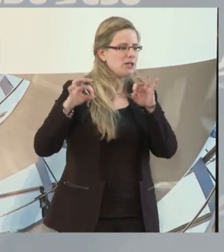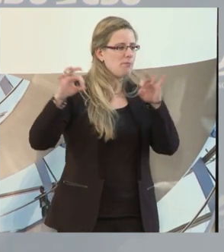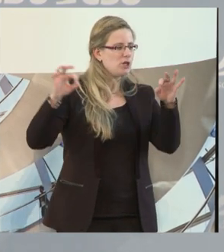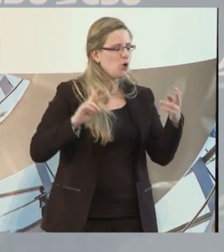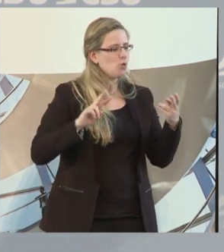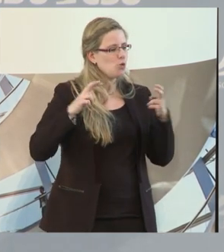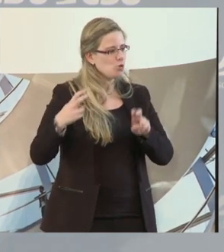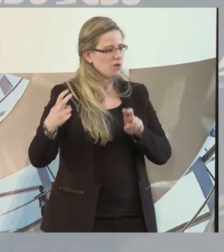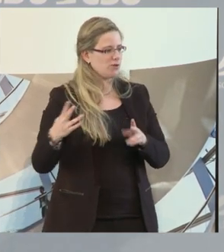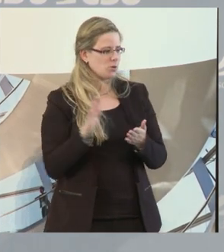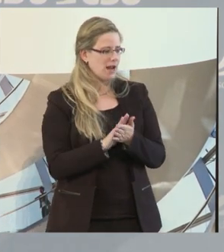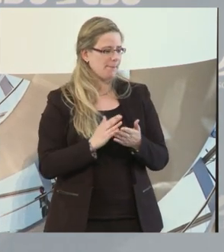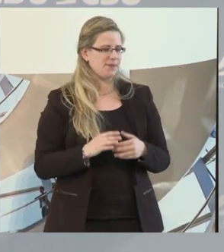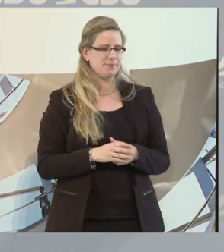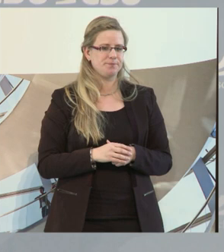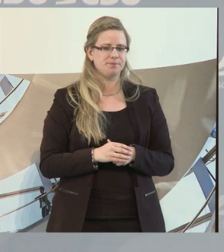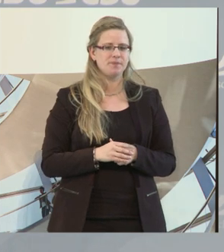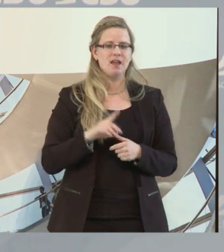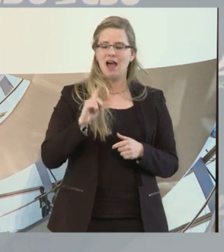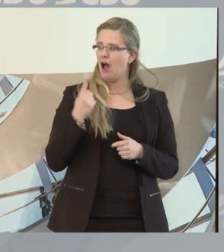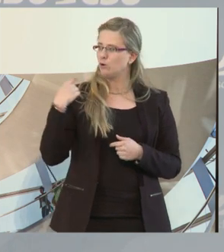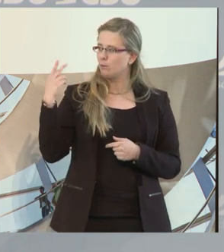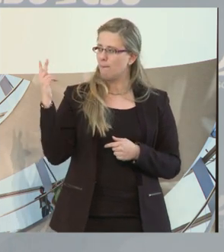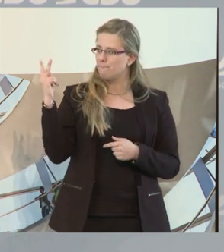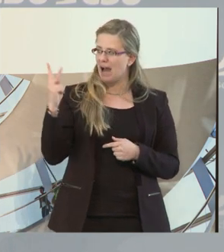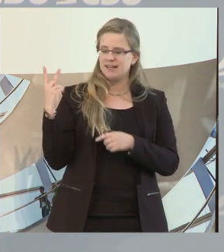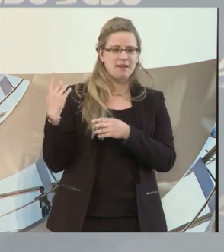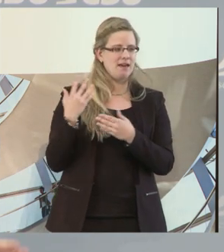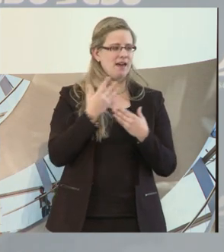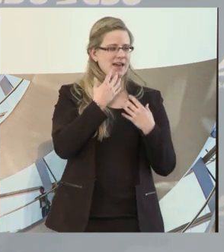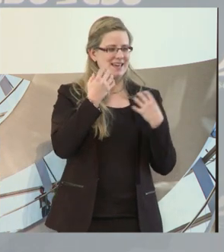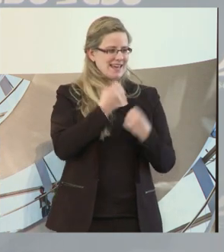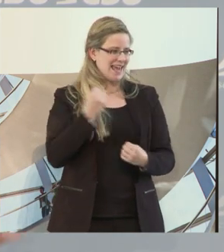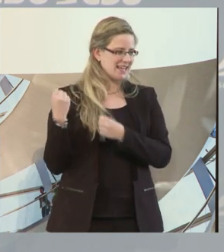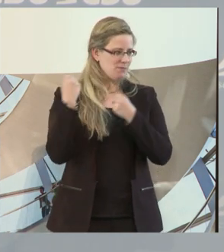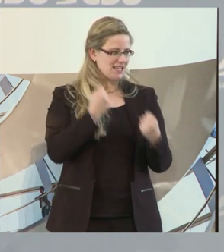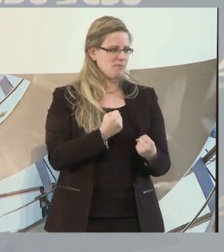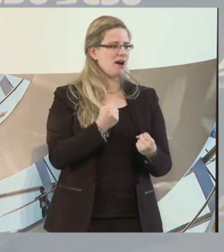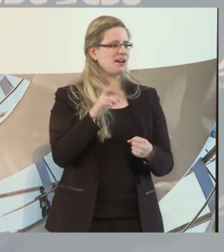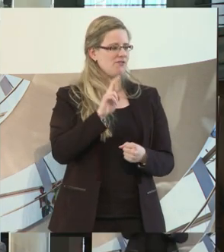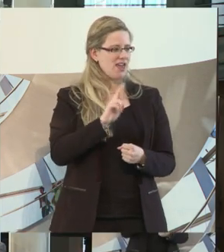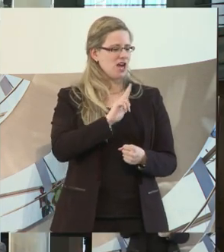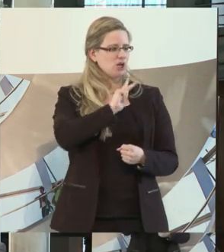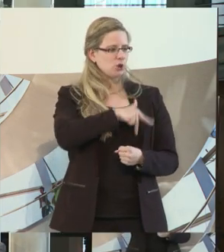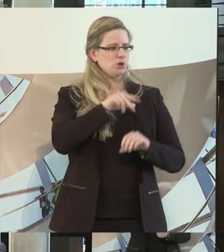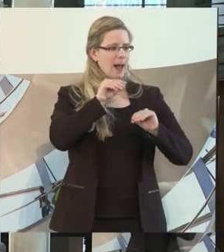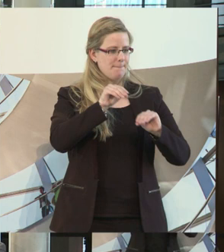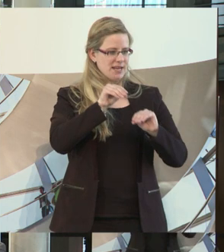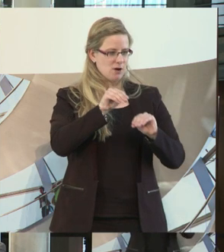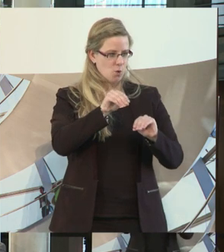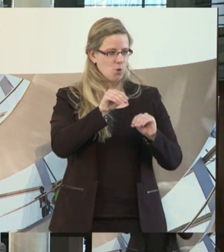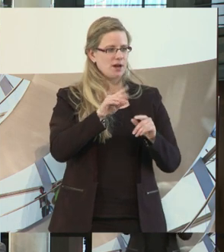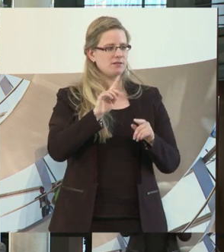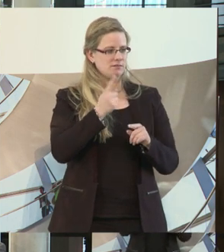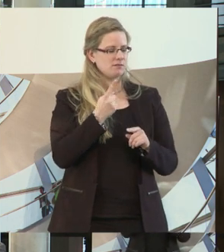gut gelungen. Sie haben auch noch Gäste mitgebracht, und zwar die leitende Sozialpädagogin, Frau Nicole Krohm, sowie